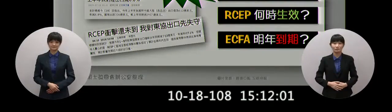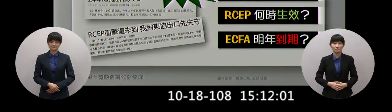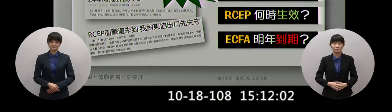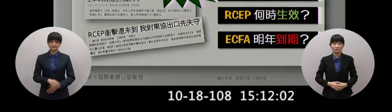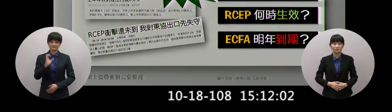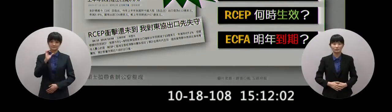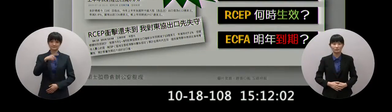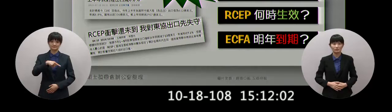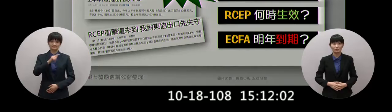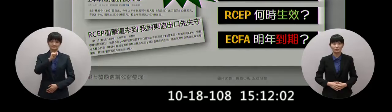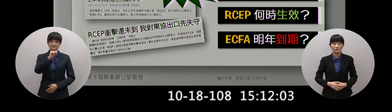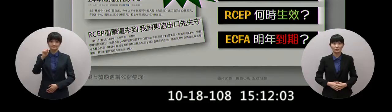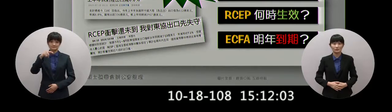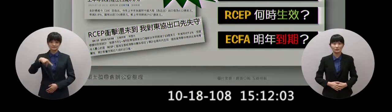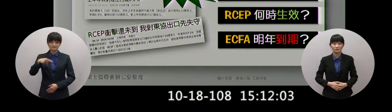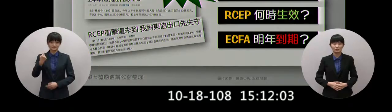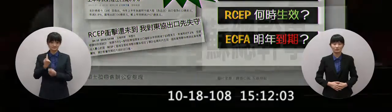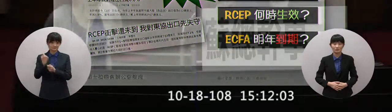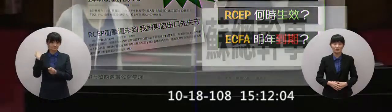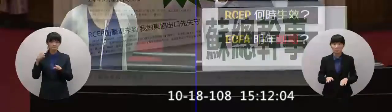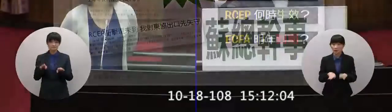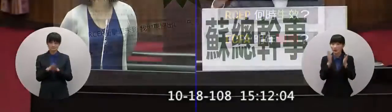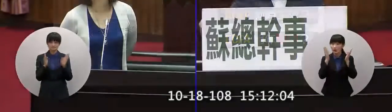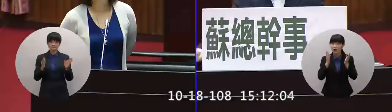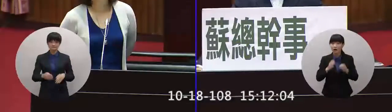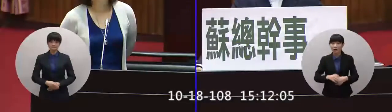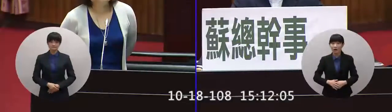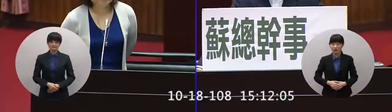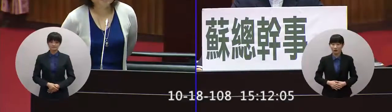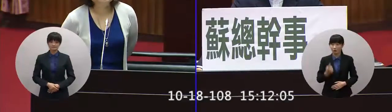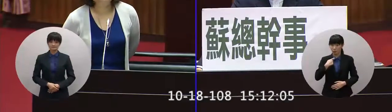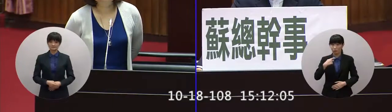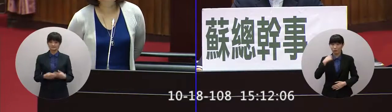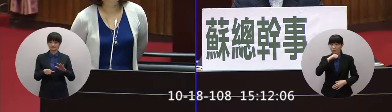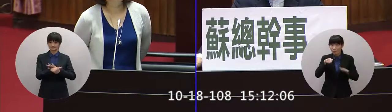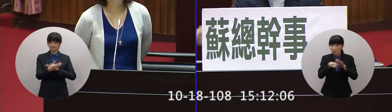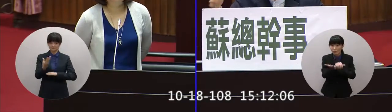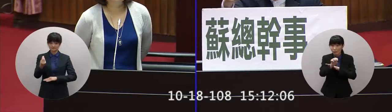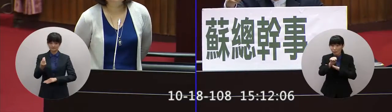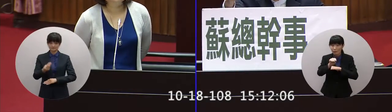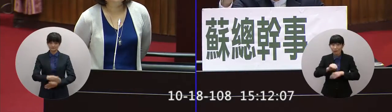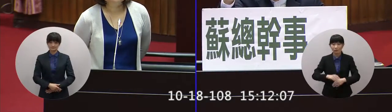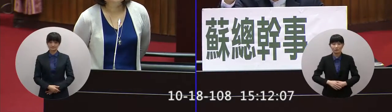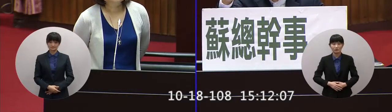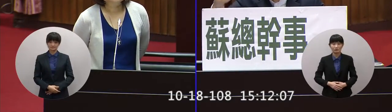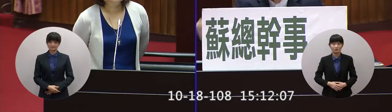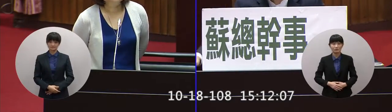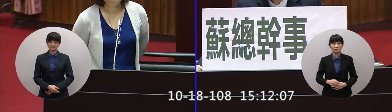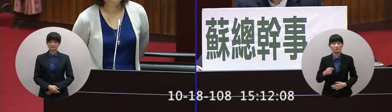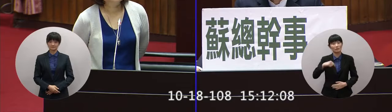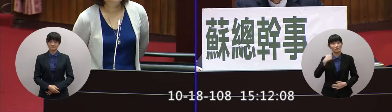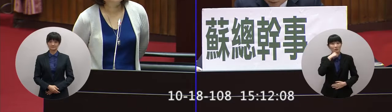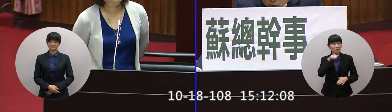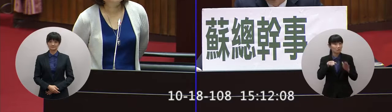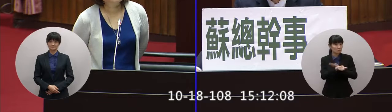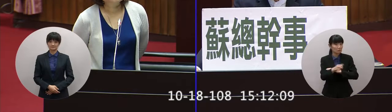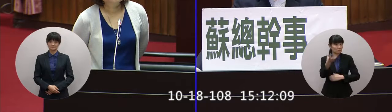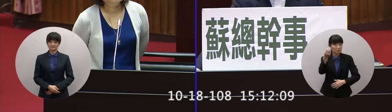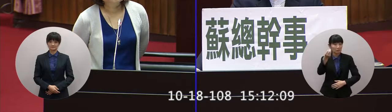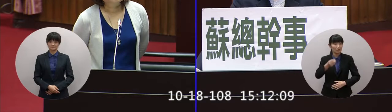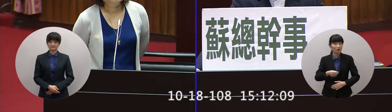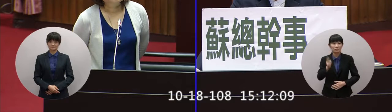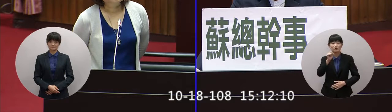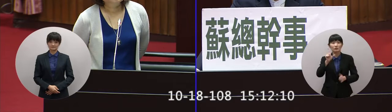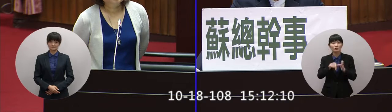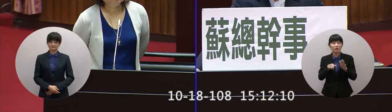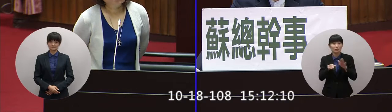CPP去年就生效啦生效啦我們加入沒有沒有院長你才好沒有加入什麼時候可以